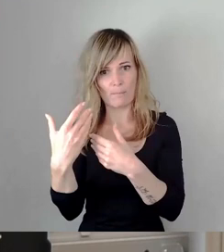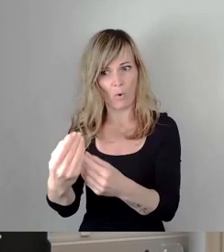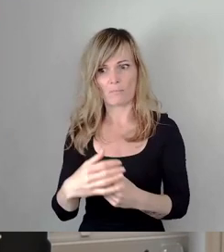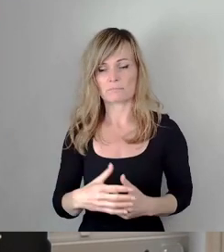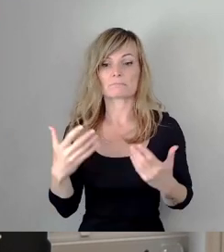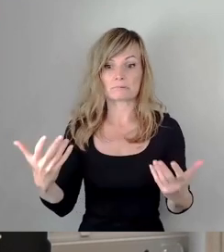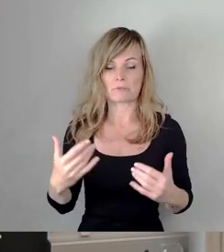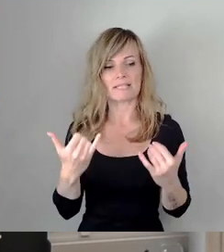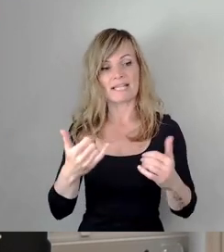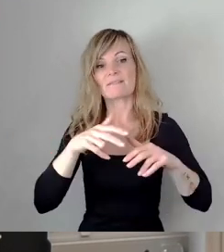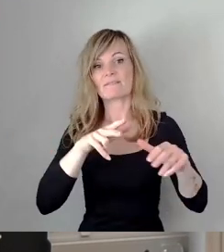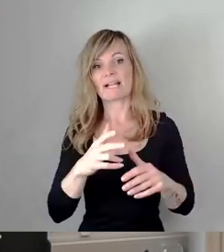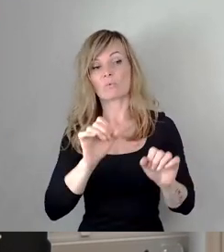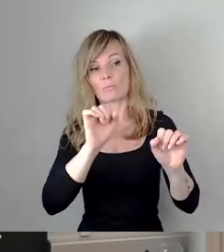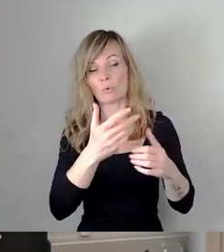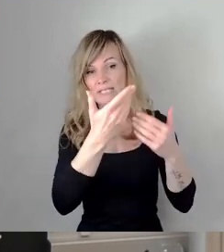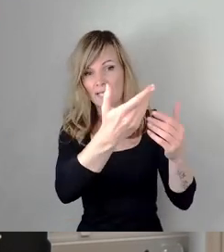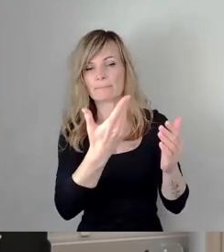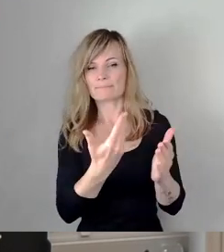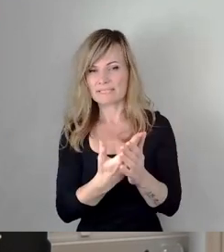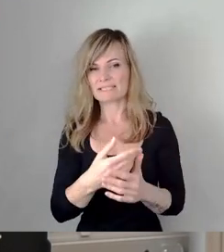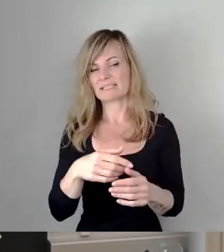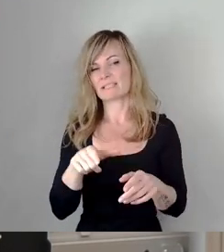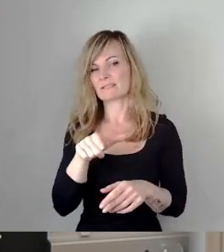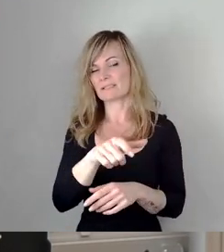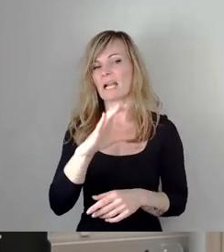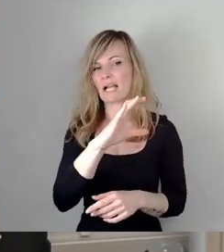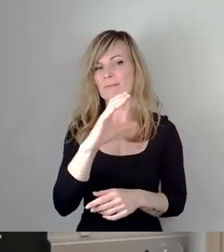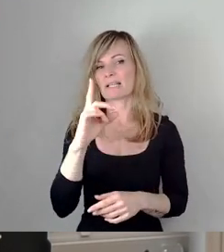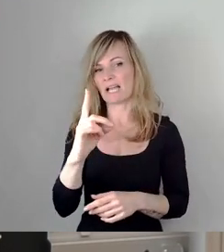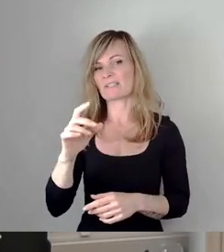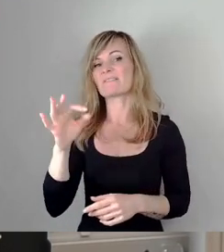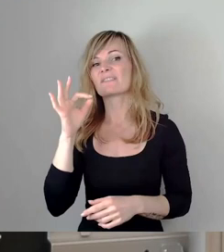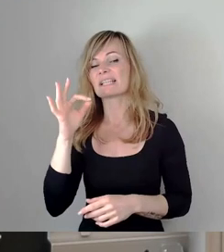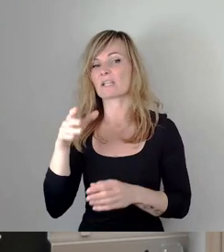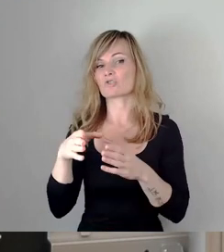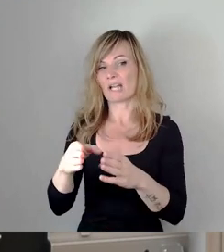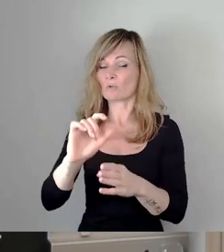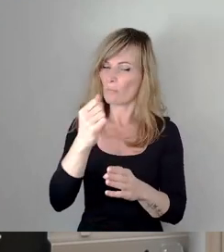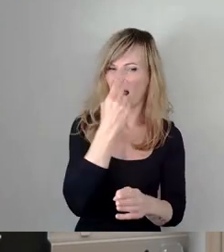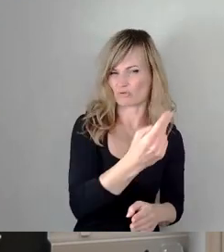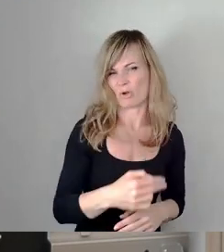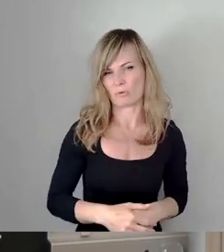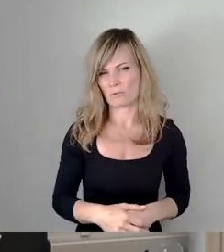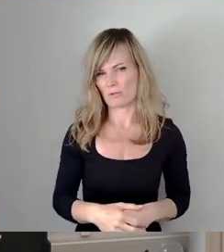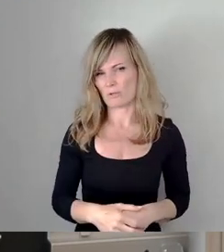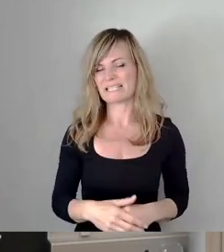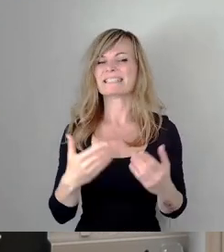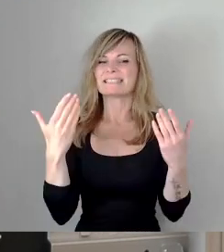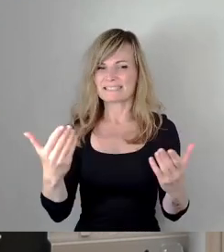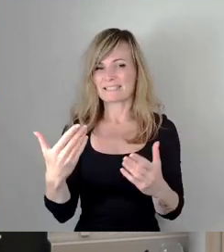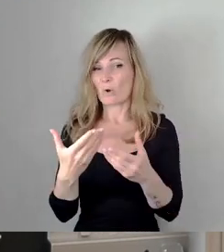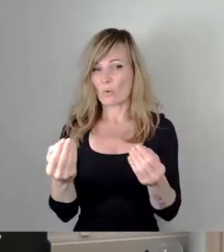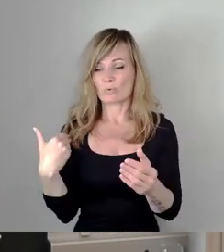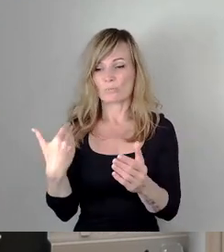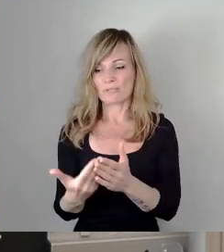Verwaltung die Möglichkeit geben, das Stück CDF-Straße sich nochmal anzuschauen. Und wie gesagt, die Lösungen, die bislang auf dem Tisch liegen, mit